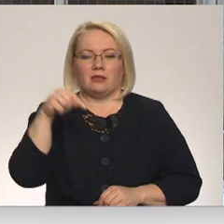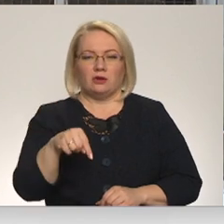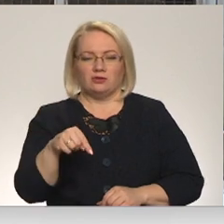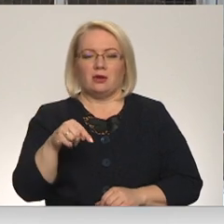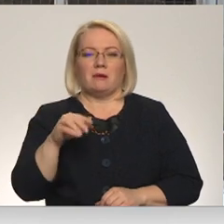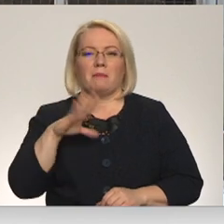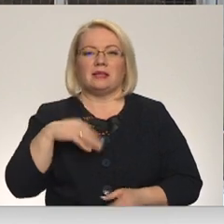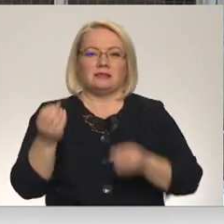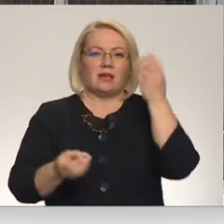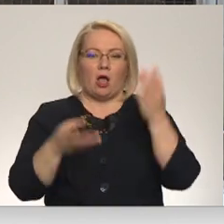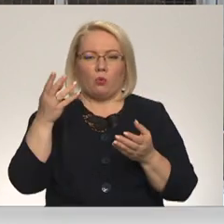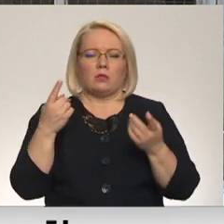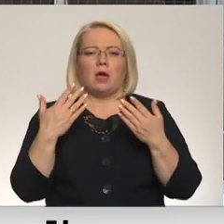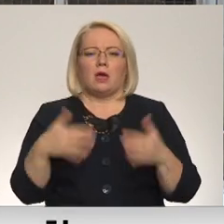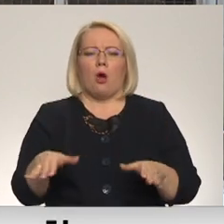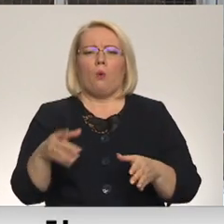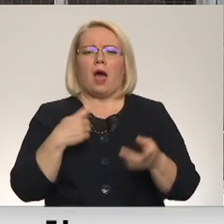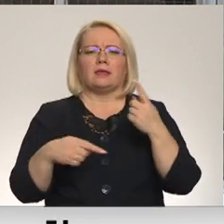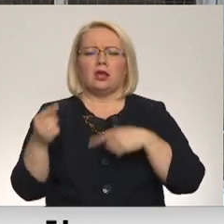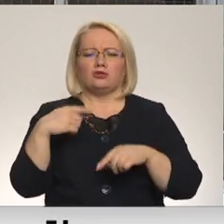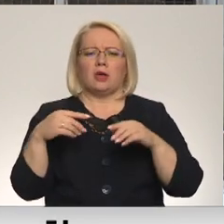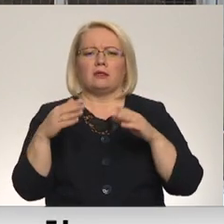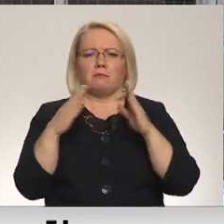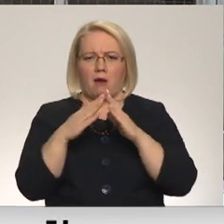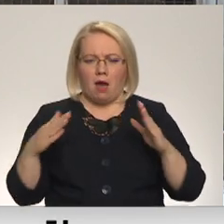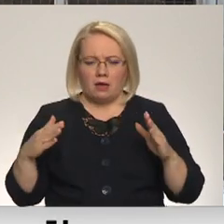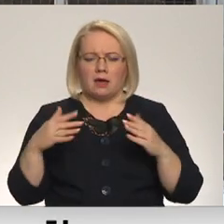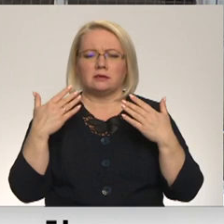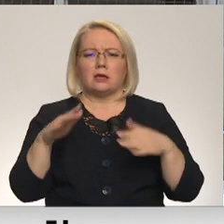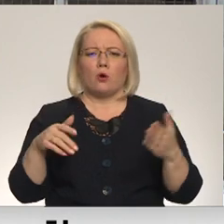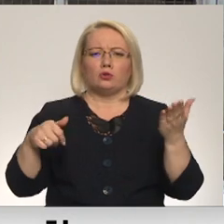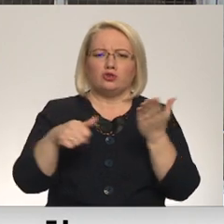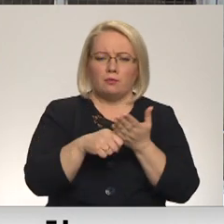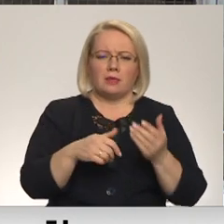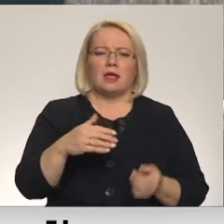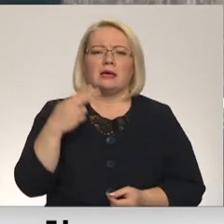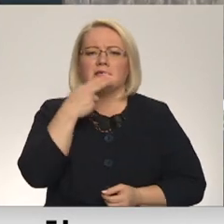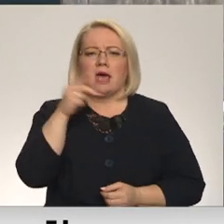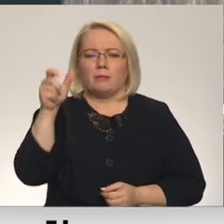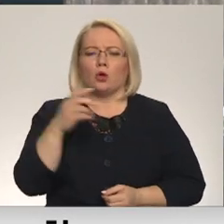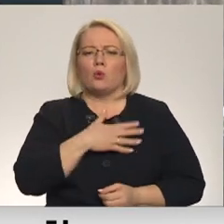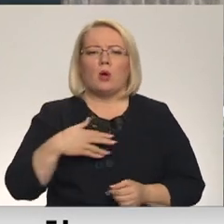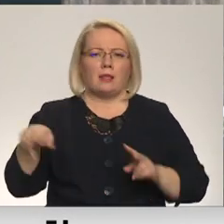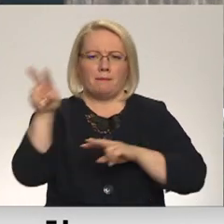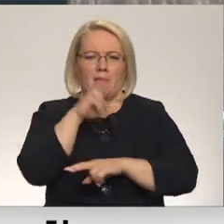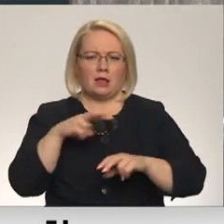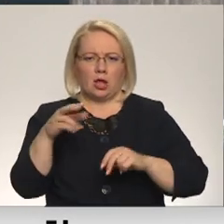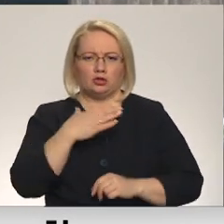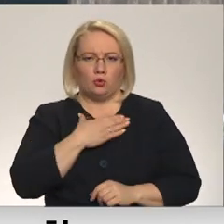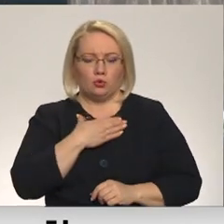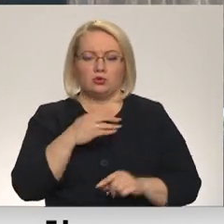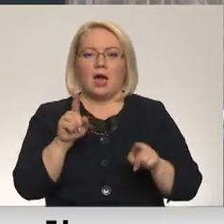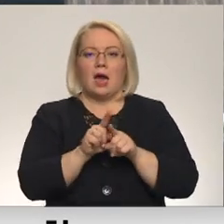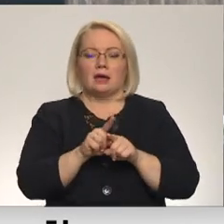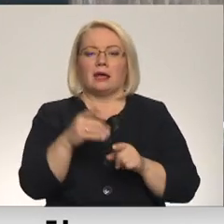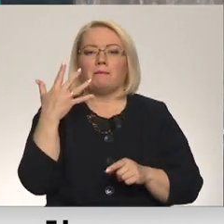atgriezušies mājās. Gan čipēti, gan nečipēti saimnieki ļoti apzinīgi meklē savus suņus. Arī piecu citu dzīvnieku